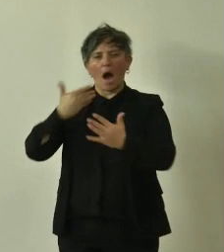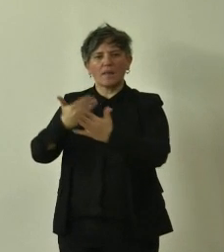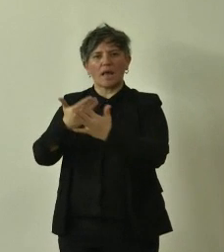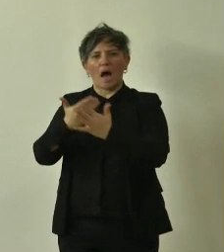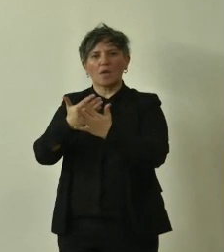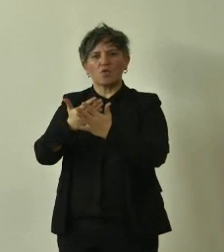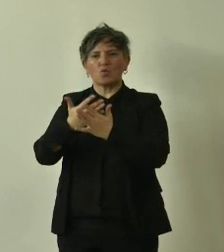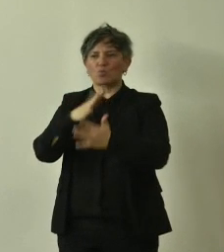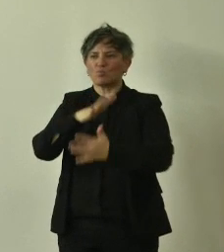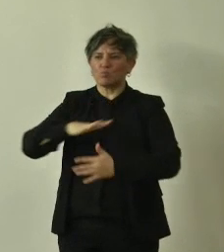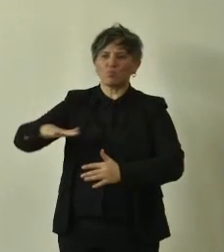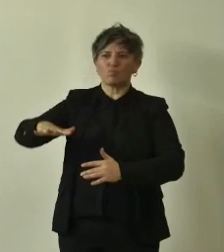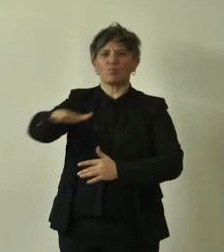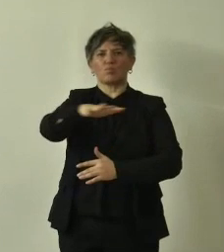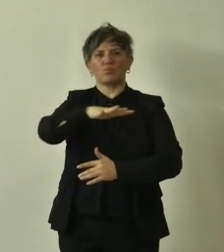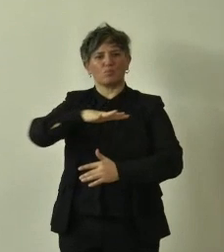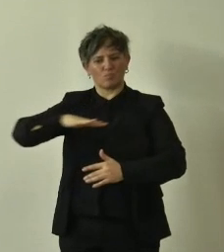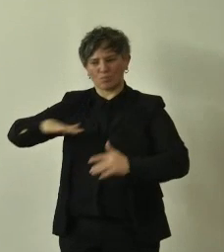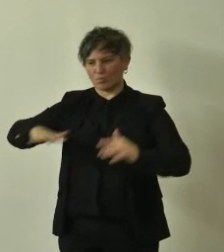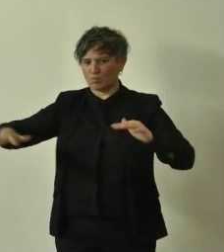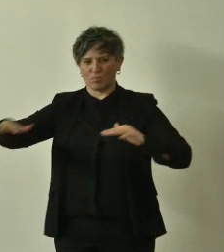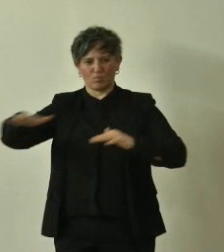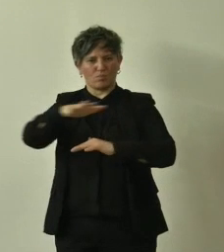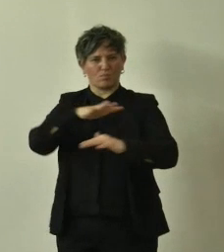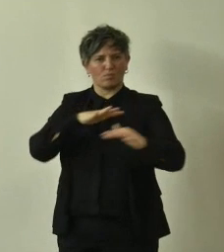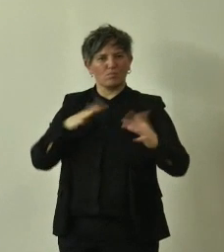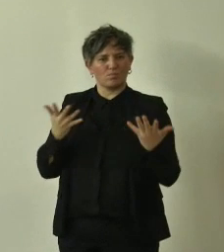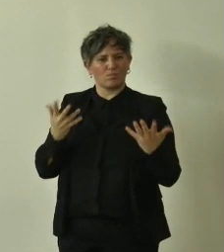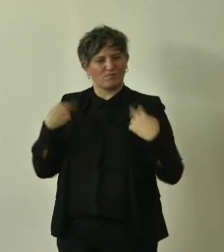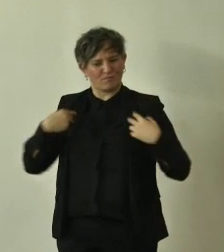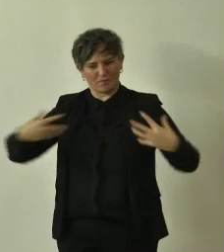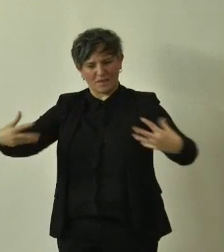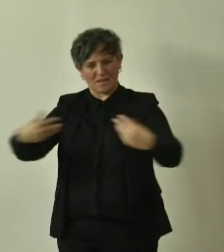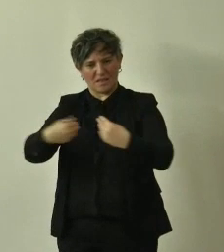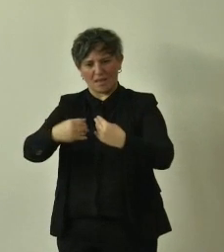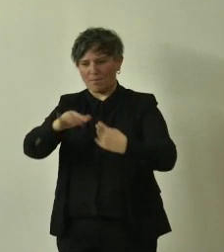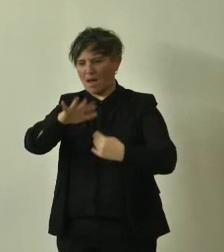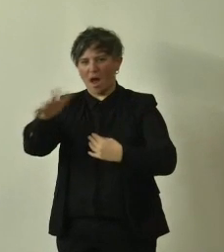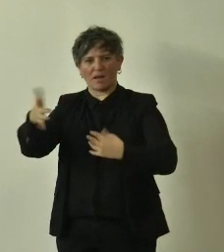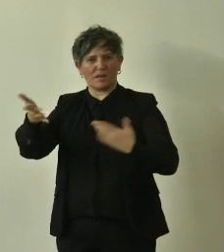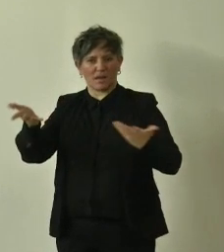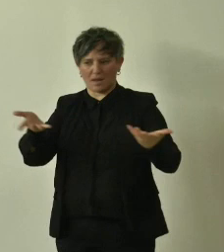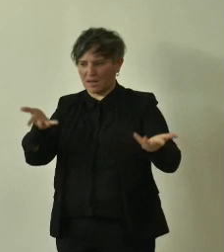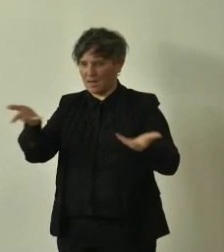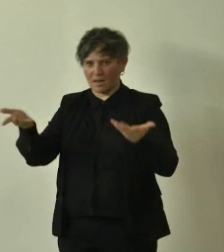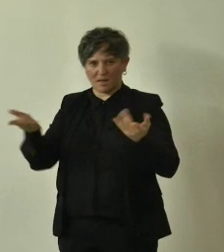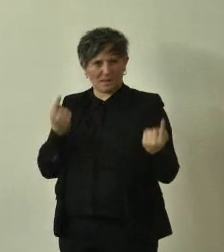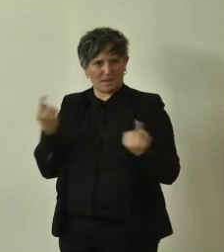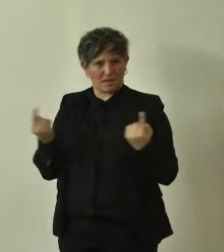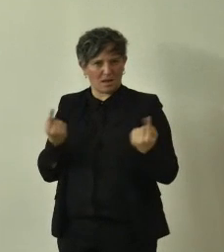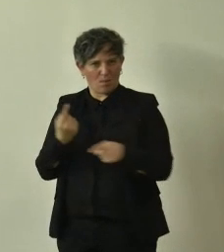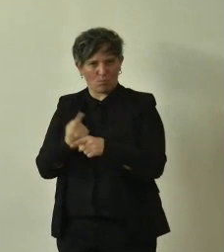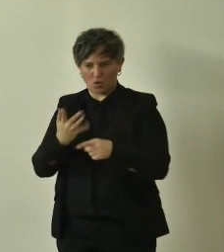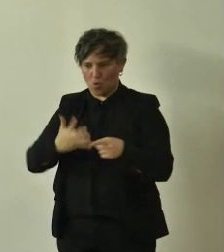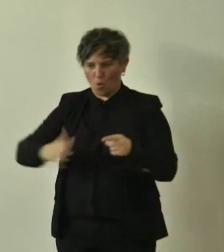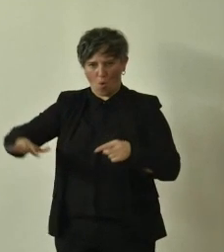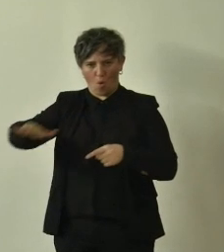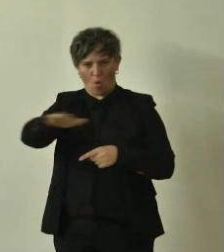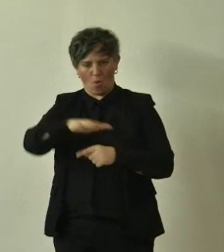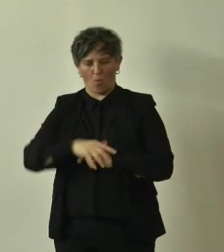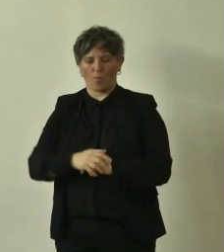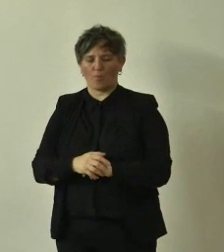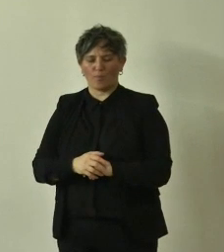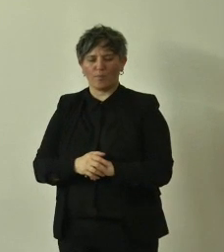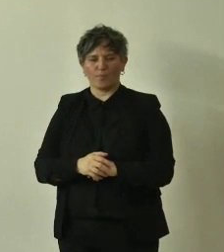'intorno e anche devono convivere con anche altre esigenze sono anche